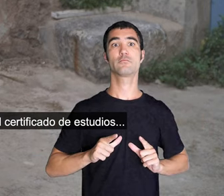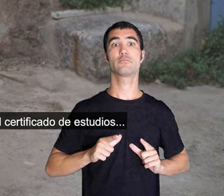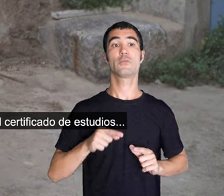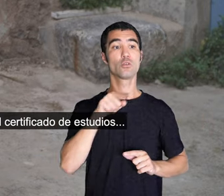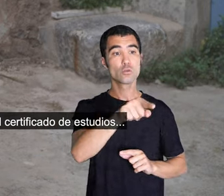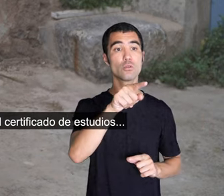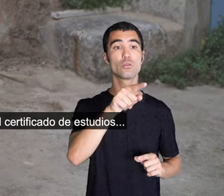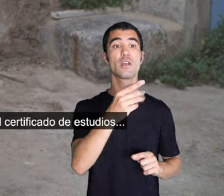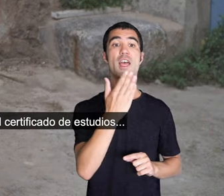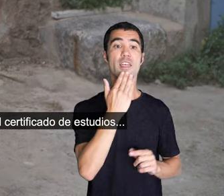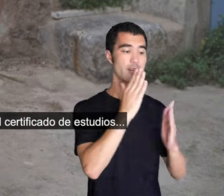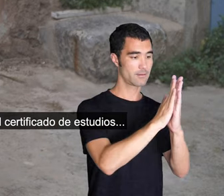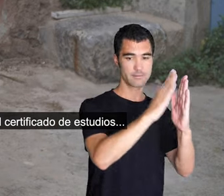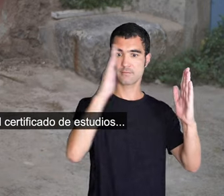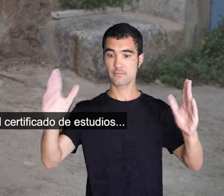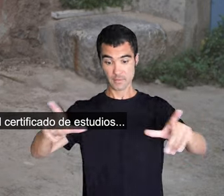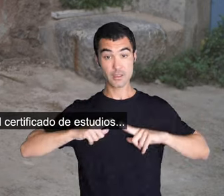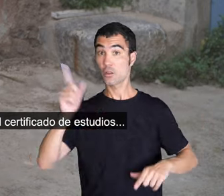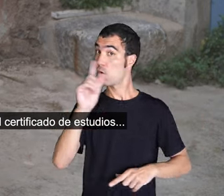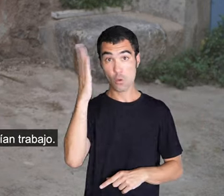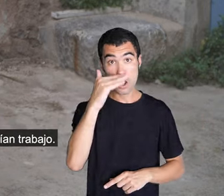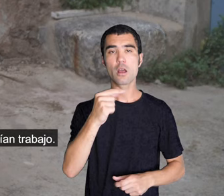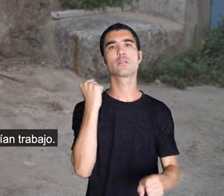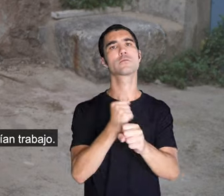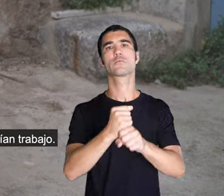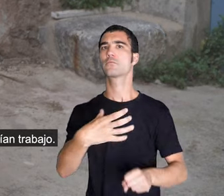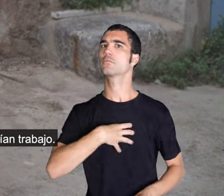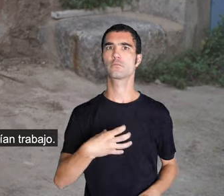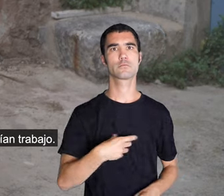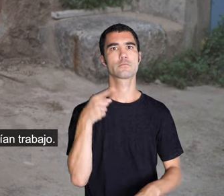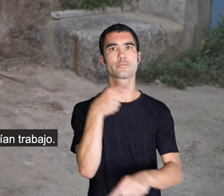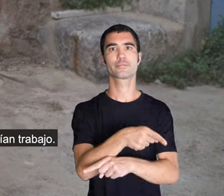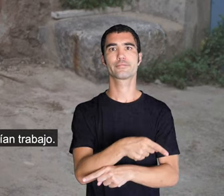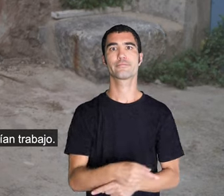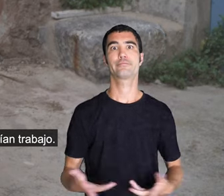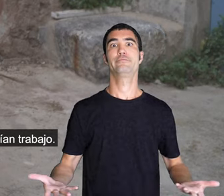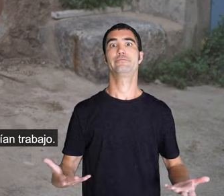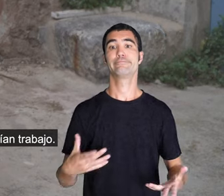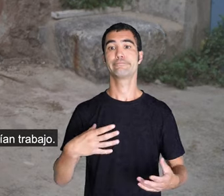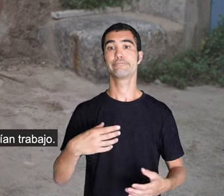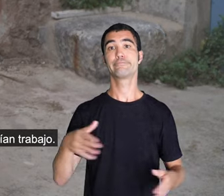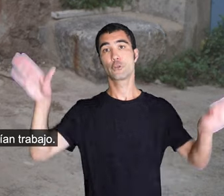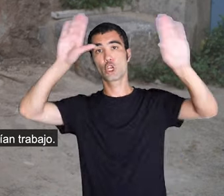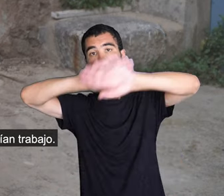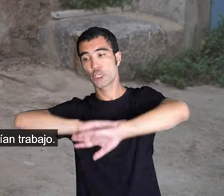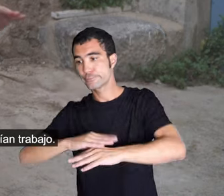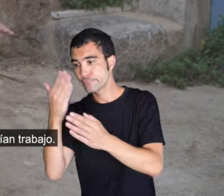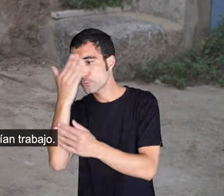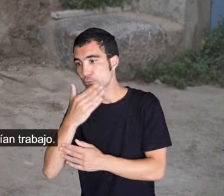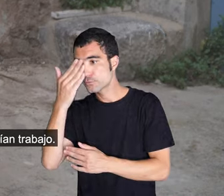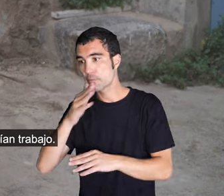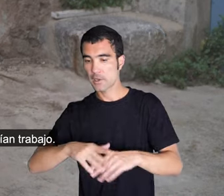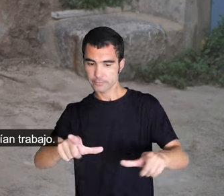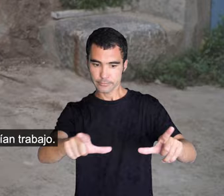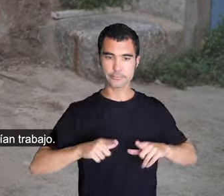tenia el certificat d'estudis... No podries anar a feina. No podries anar a fer feina. I els que hi feien feina tindrien d'anar després a escala, perquè si no,